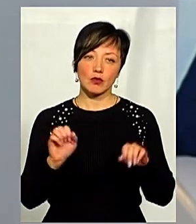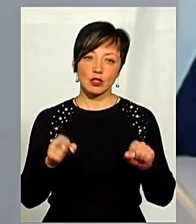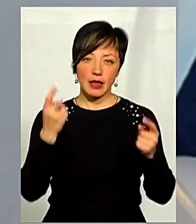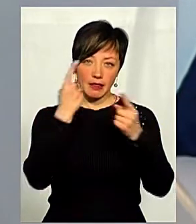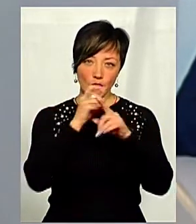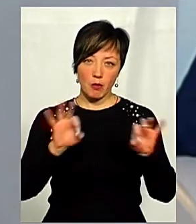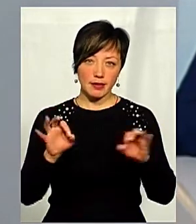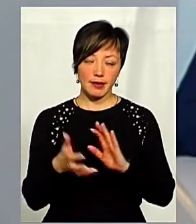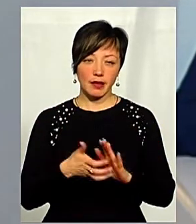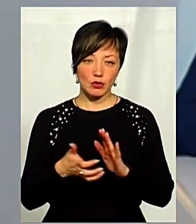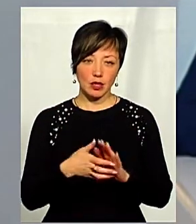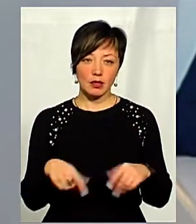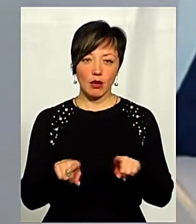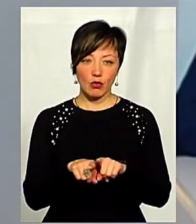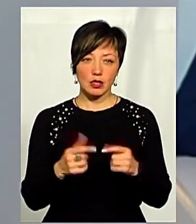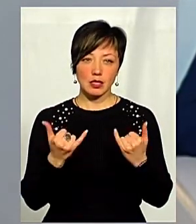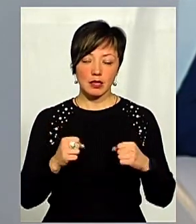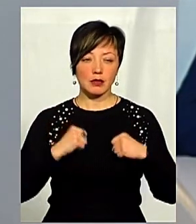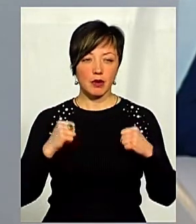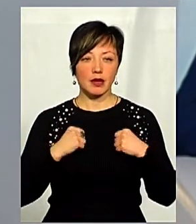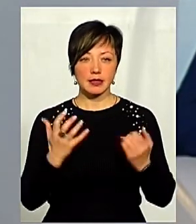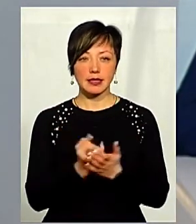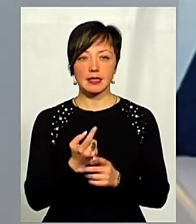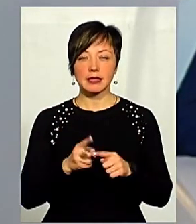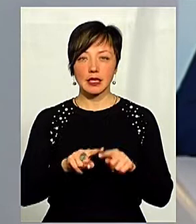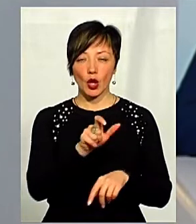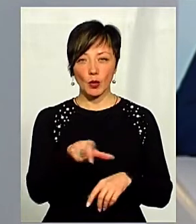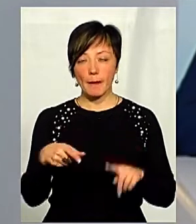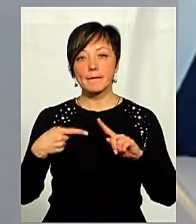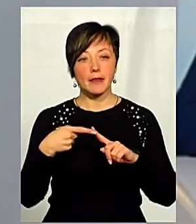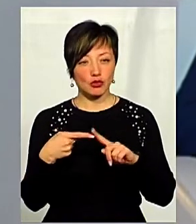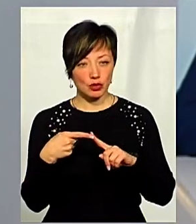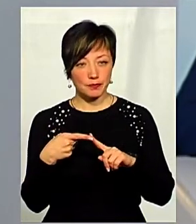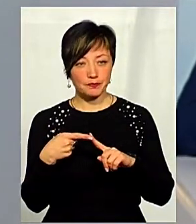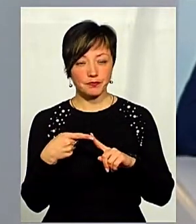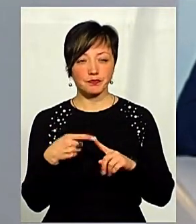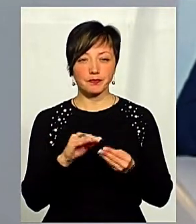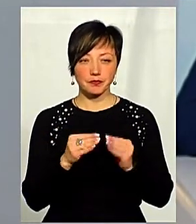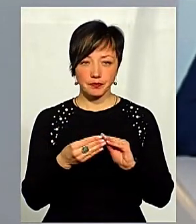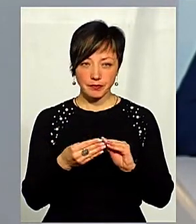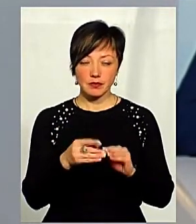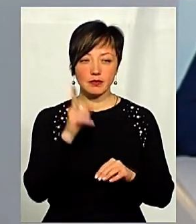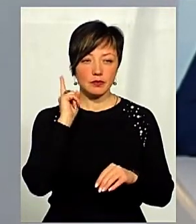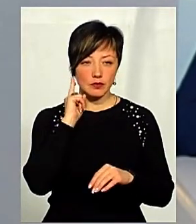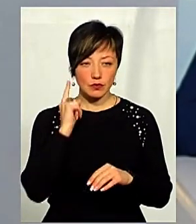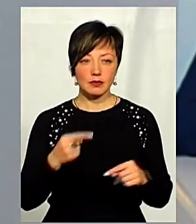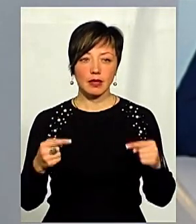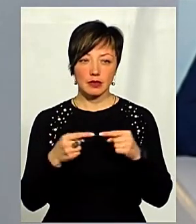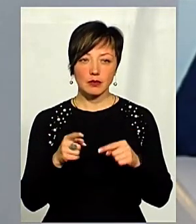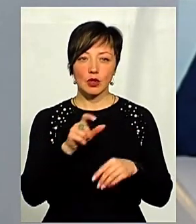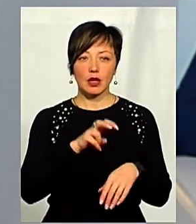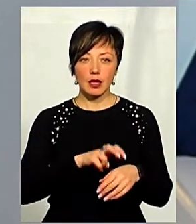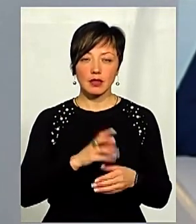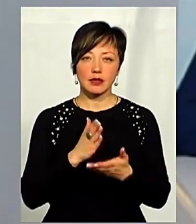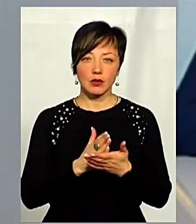інформації недостатньо, що також ми зараз намагаємося знайти цих кадрів. Це перша складова проблема, тому що тут ми почули саме про те,